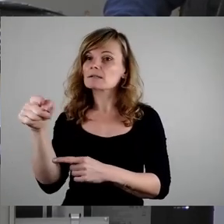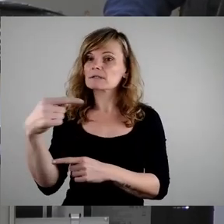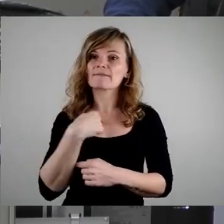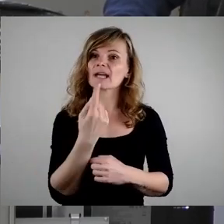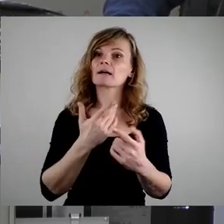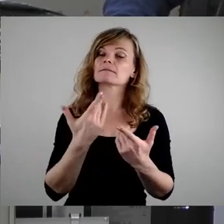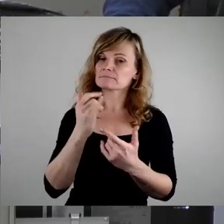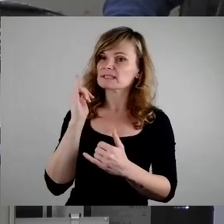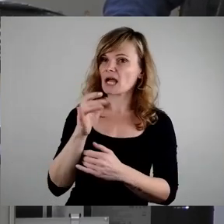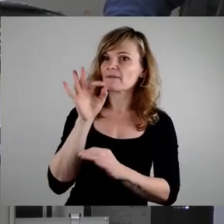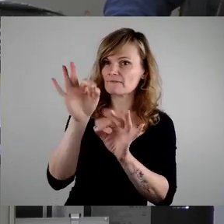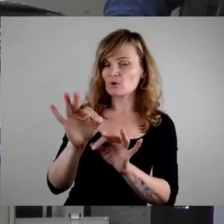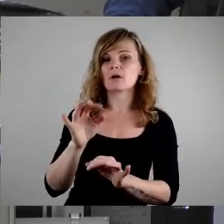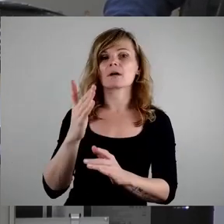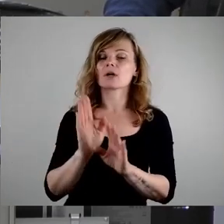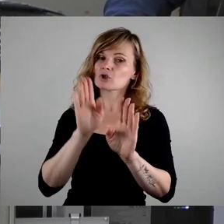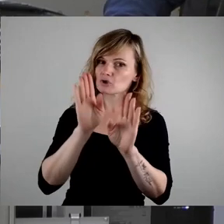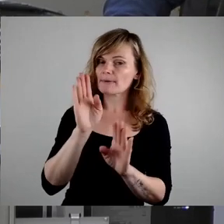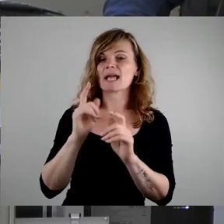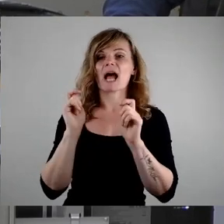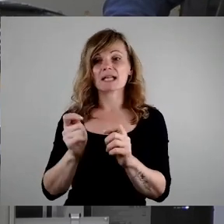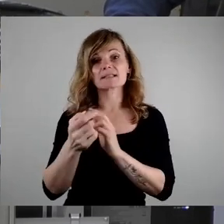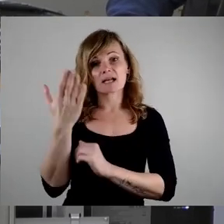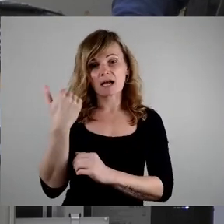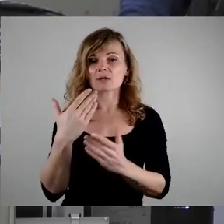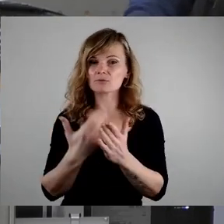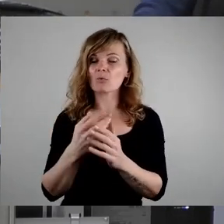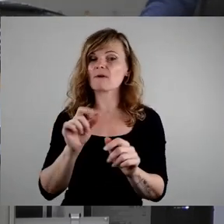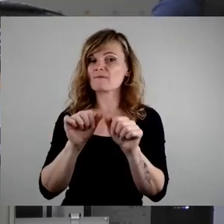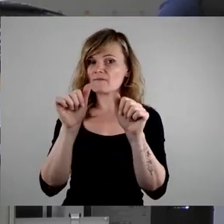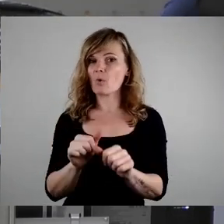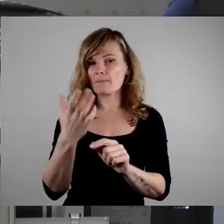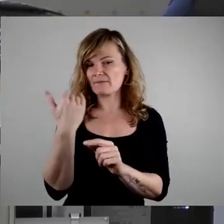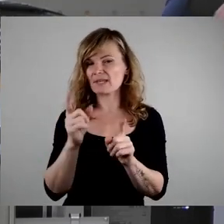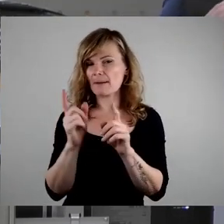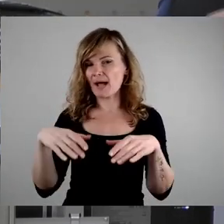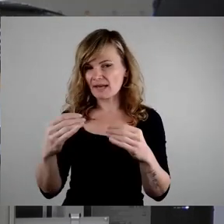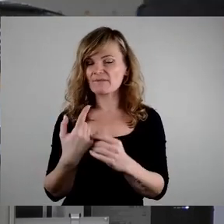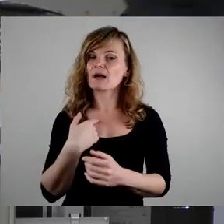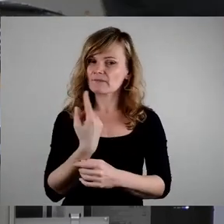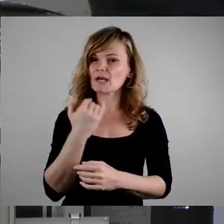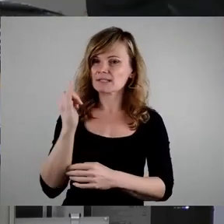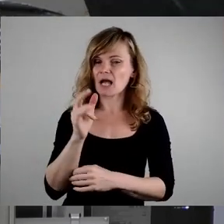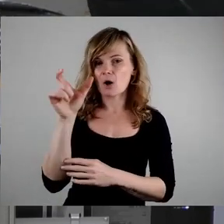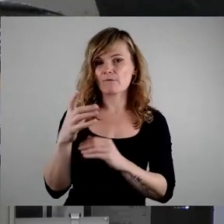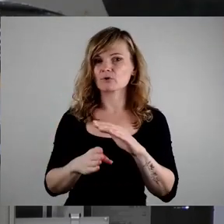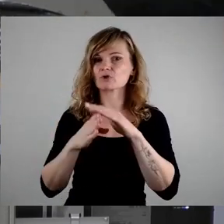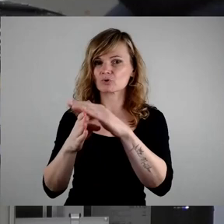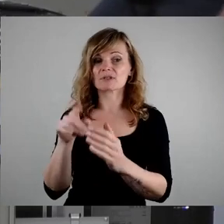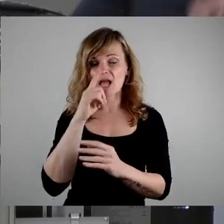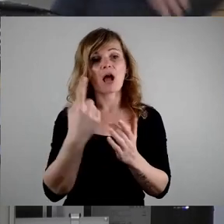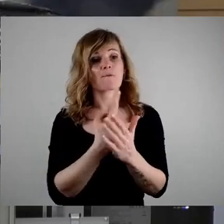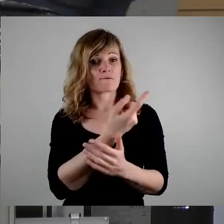Antrag in seiner ursprünglichen Form unterstützen. Und ich fordere Sie auf, wenn Sie das mit den Stadtbezirken ernst nehmen,